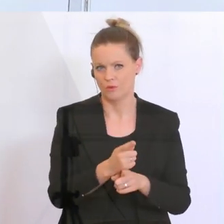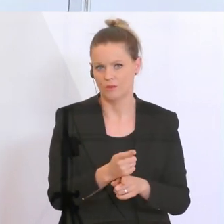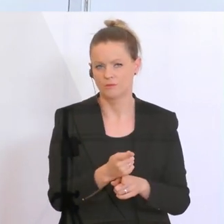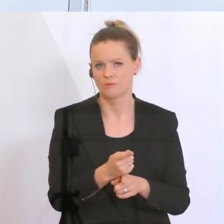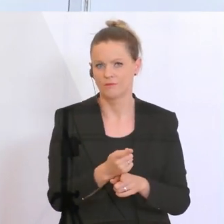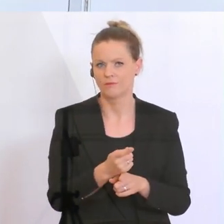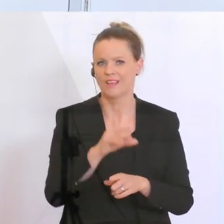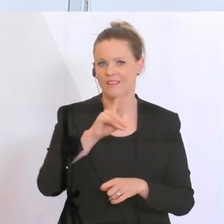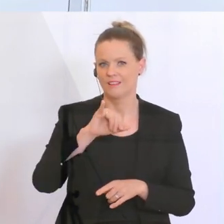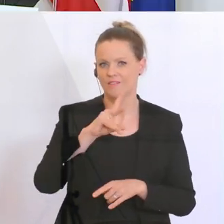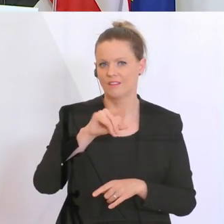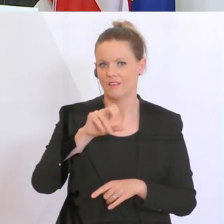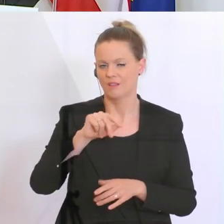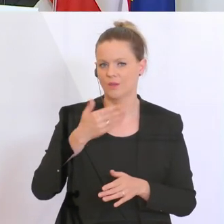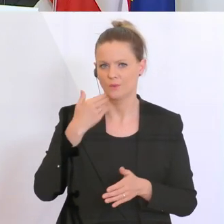Dividendenausschüttung.